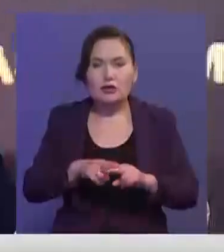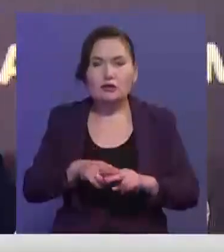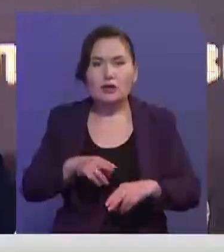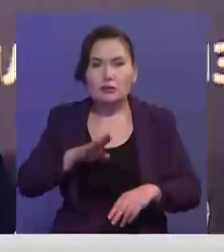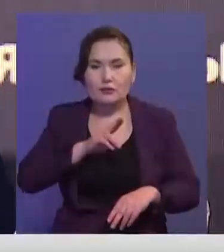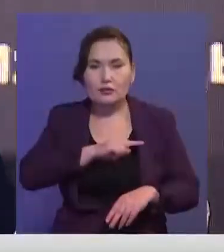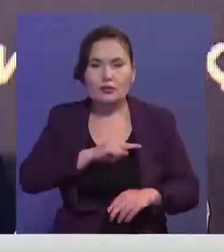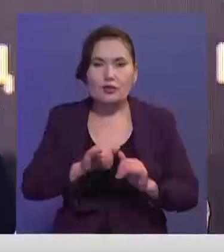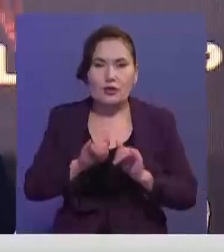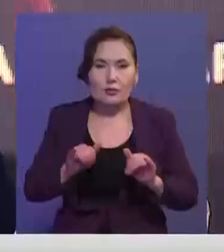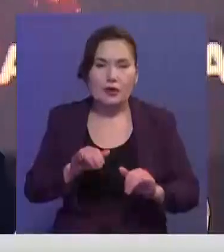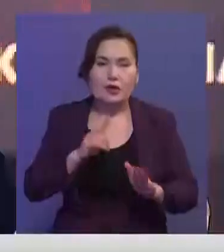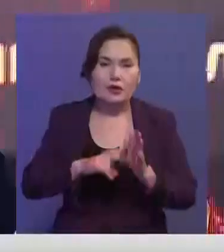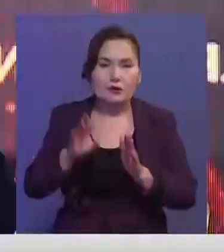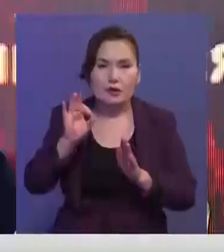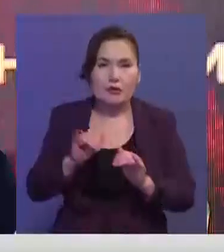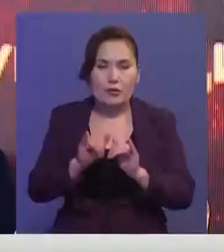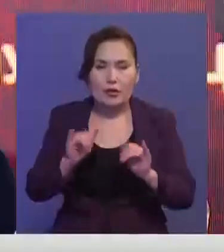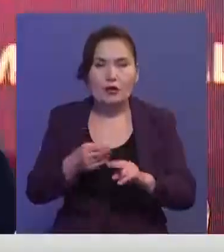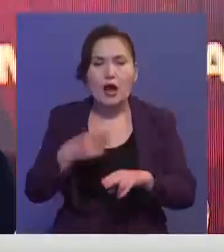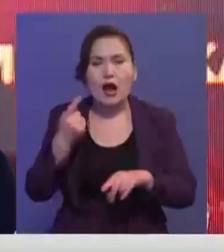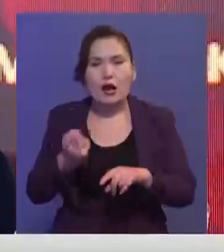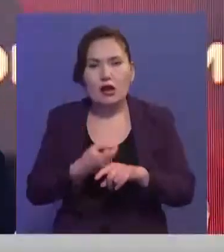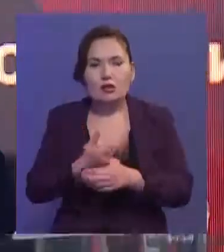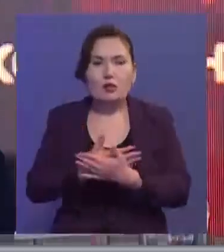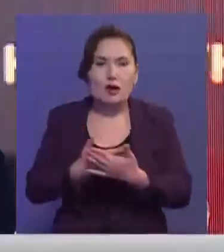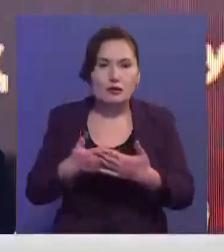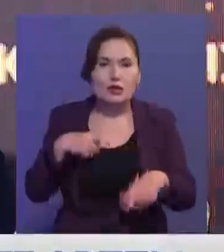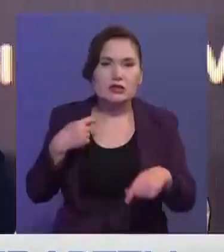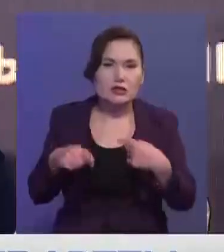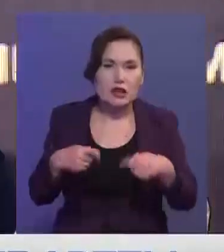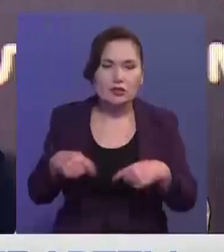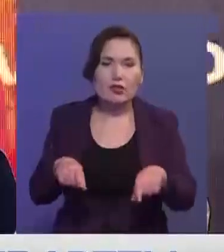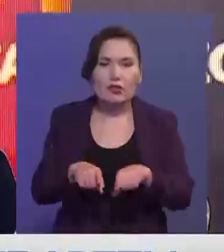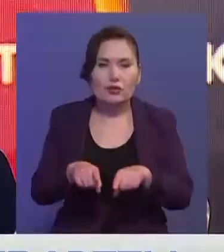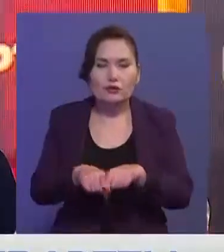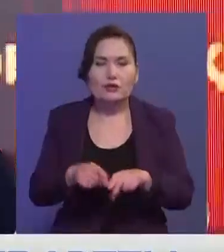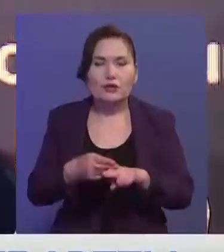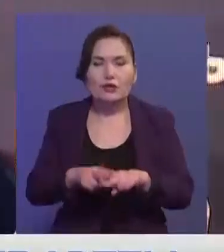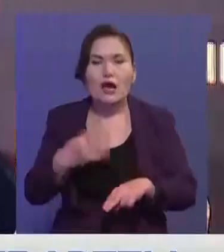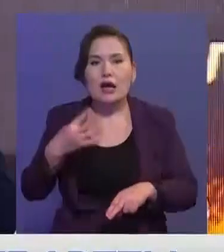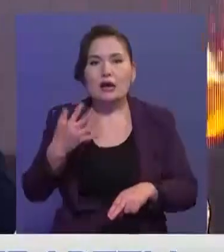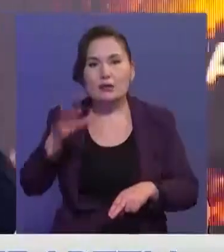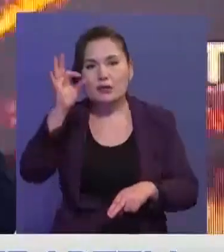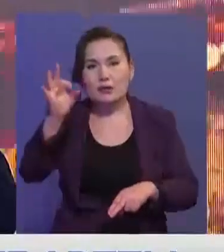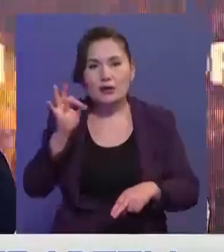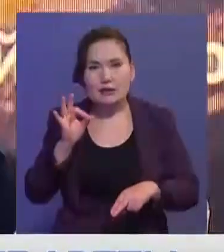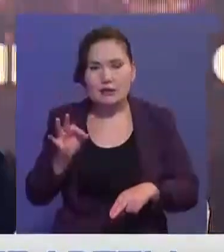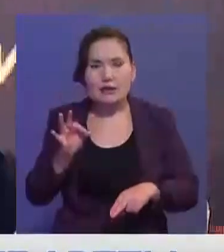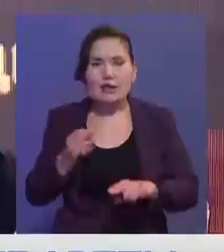кеден жетедеген. Мысалы, мына картоп жалпы, біз кейбір таварлардың жаңа мен әткенде 45% кеден